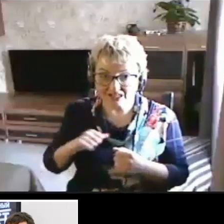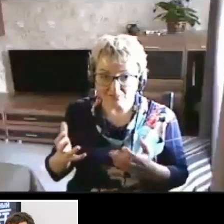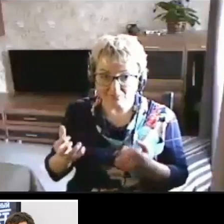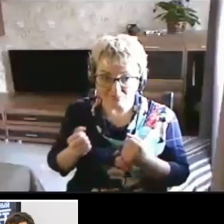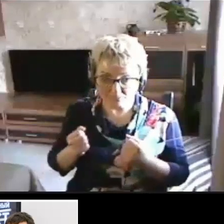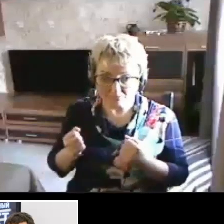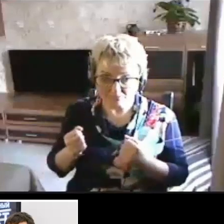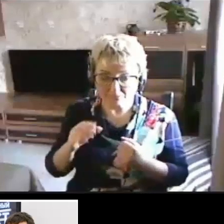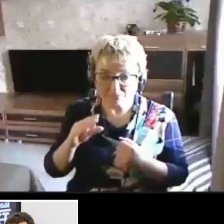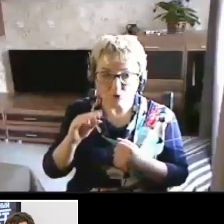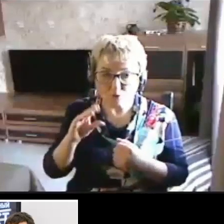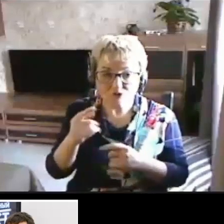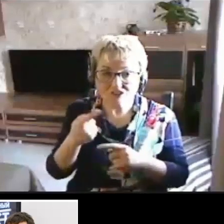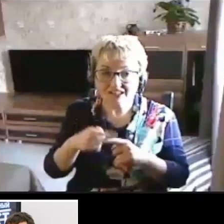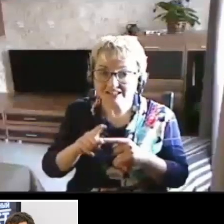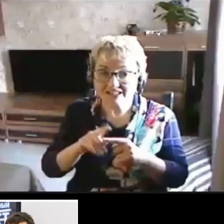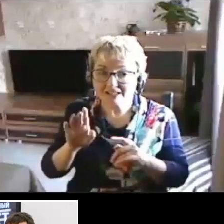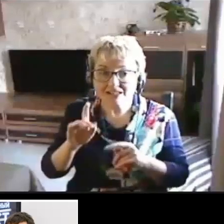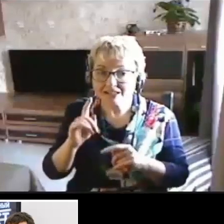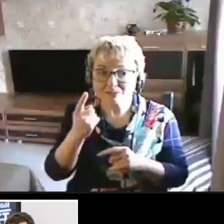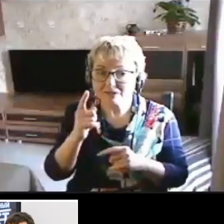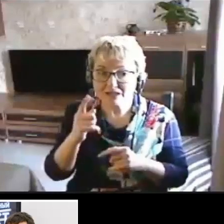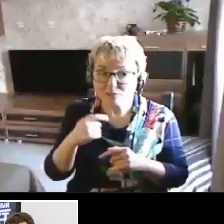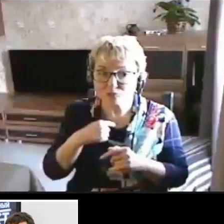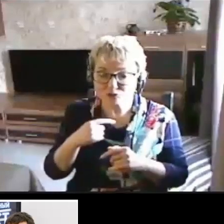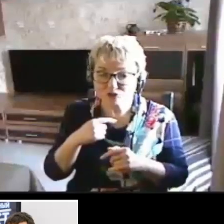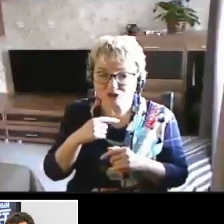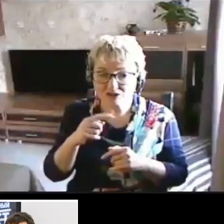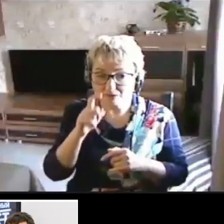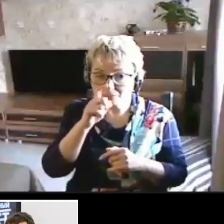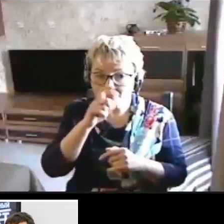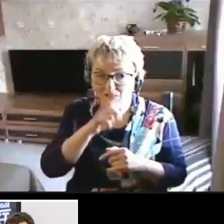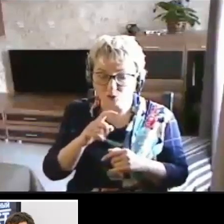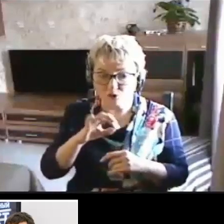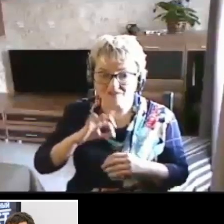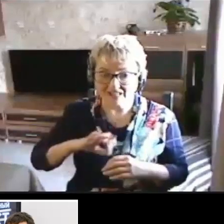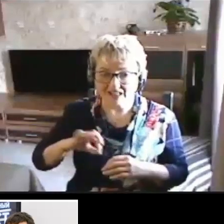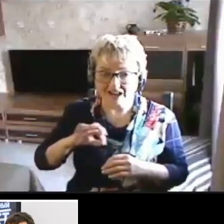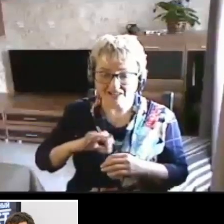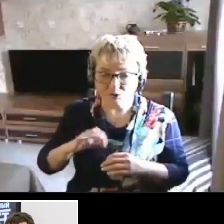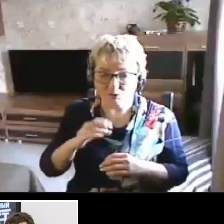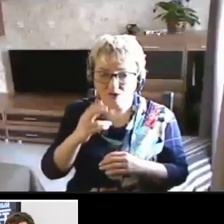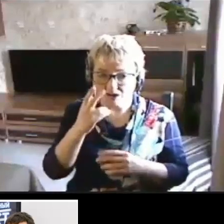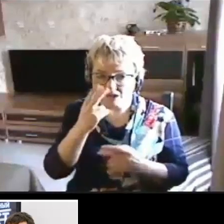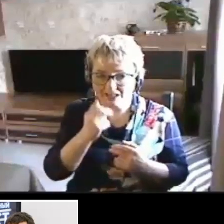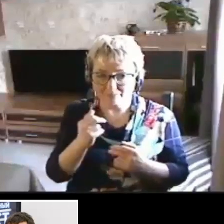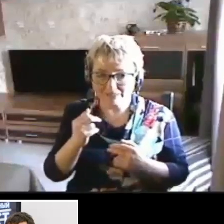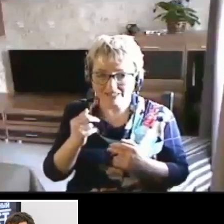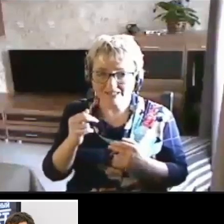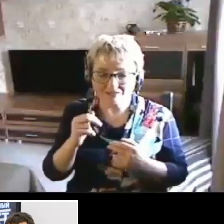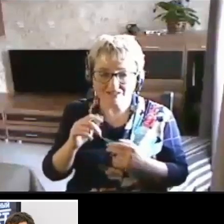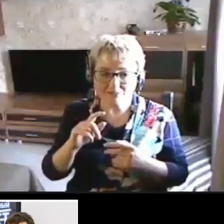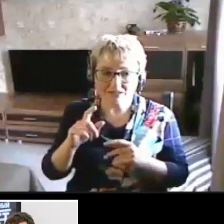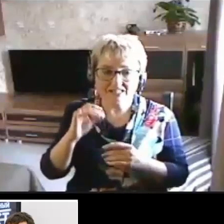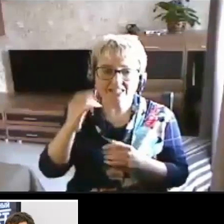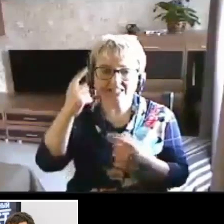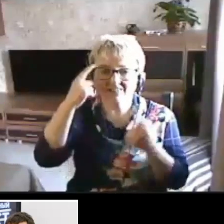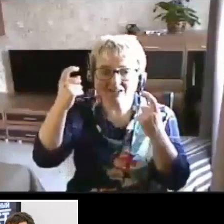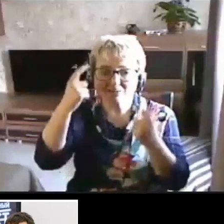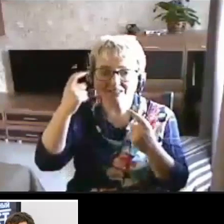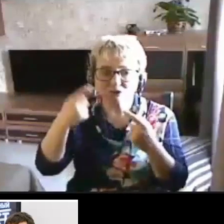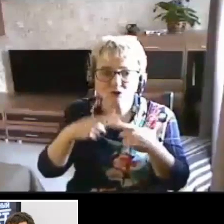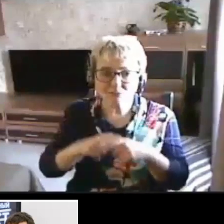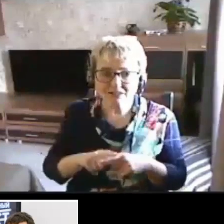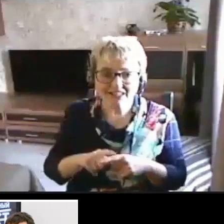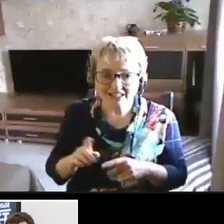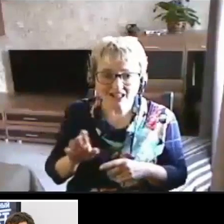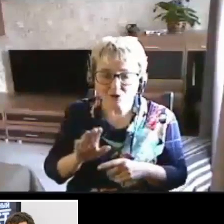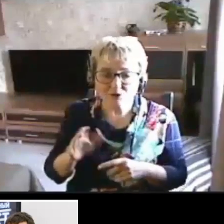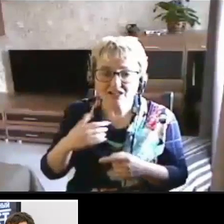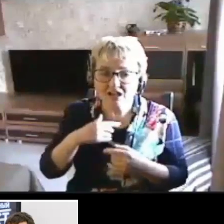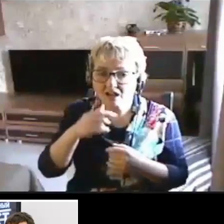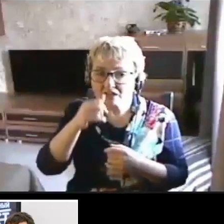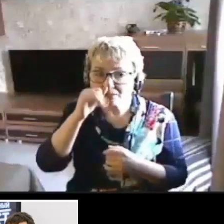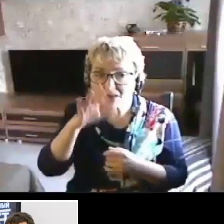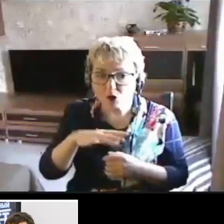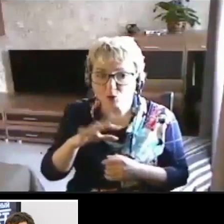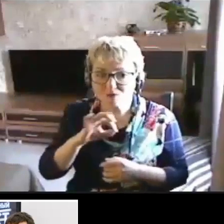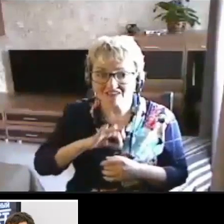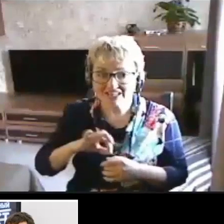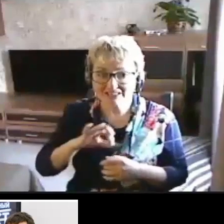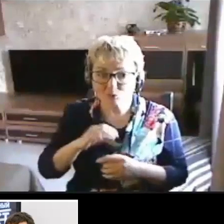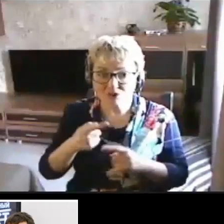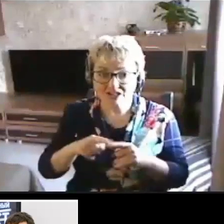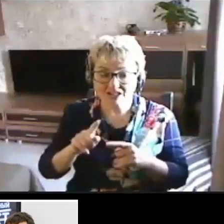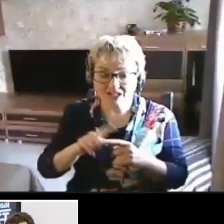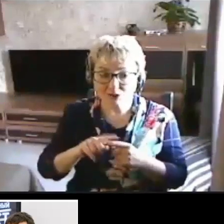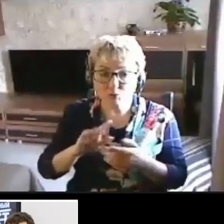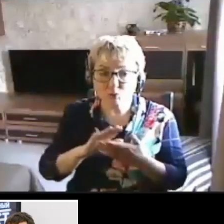это совсем не потому, что я плохо владею современными адаптивными технологиями или информационными технологиями. Я не могу воспользоваться этой